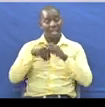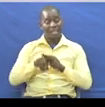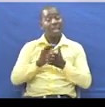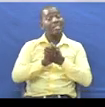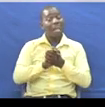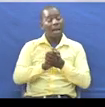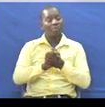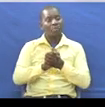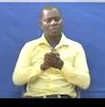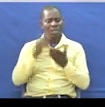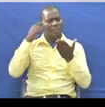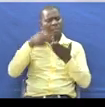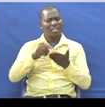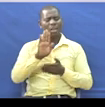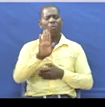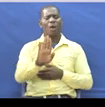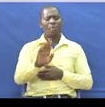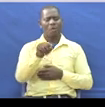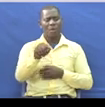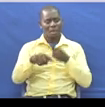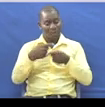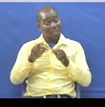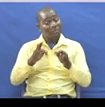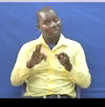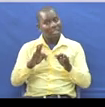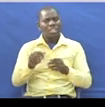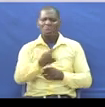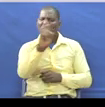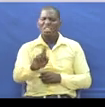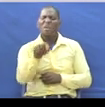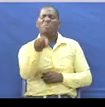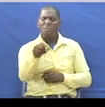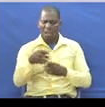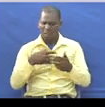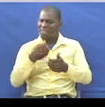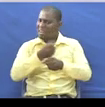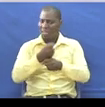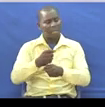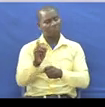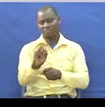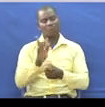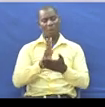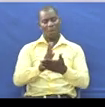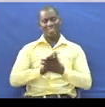Kuyo Anachomanisha Kwamba Unaindeliaje Na siyo jewewe Unafanyaje